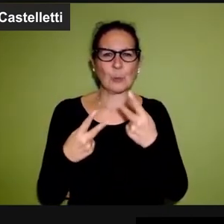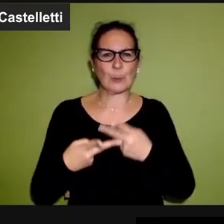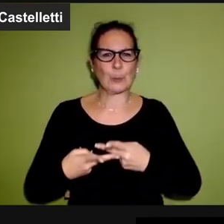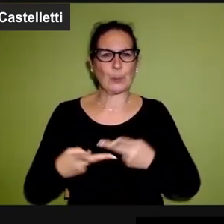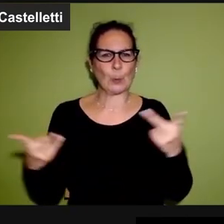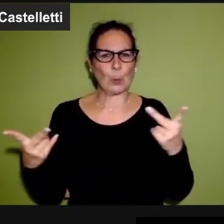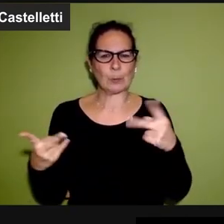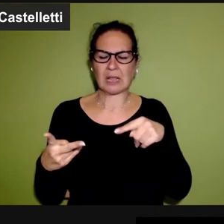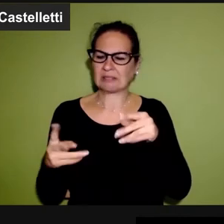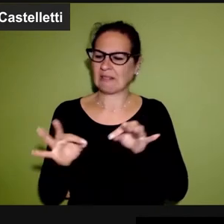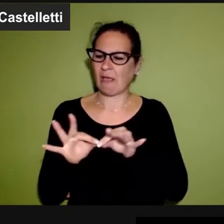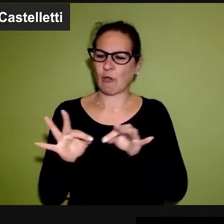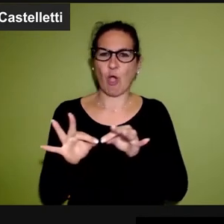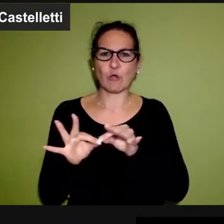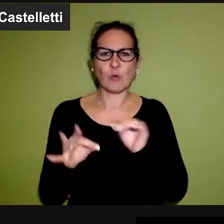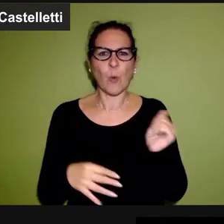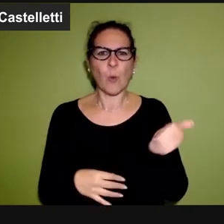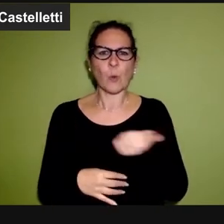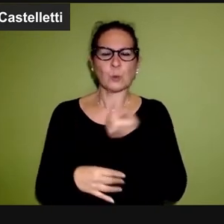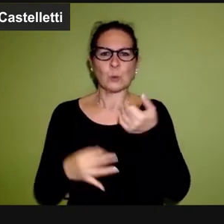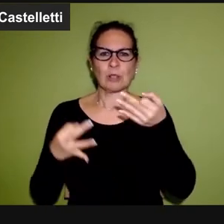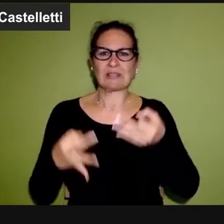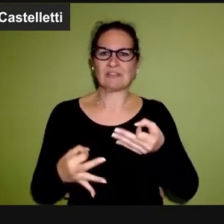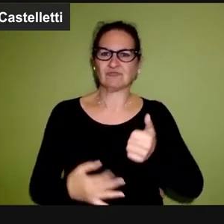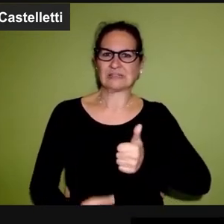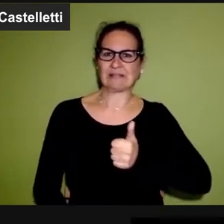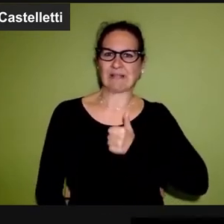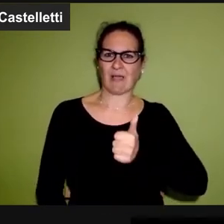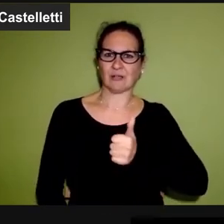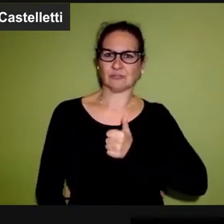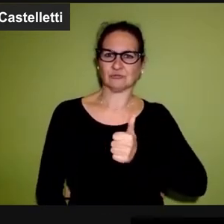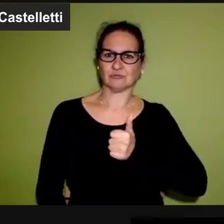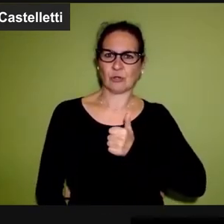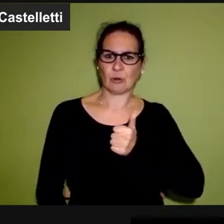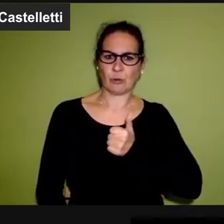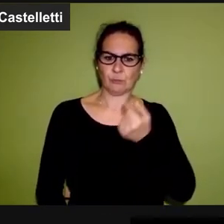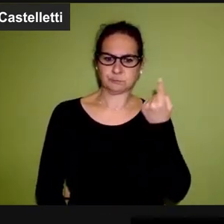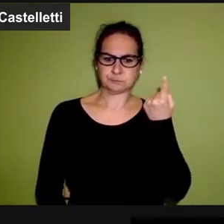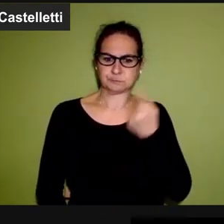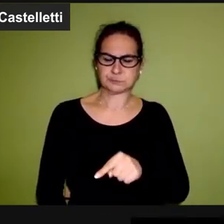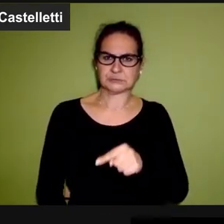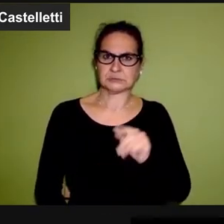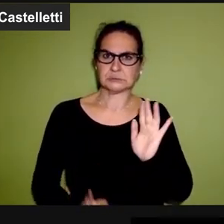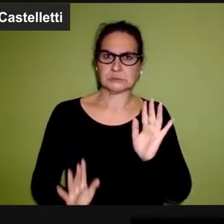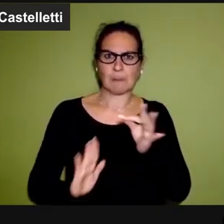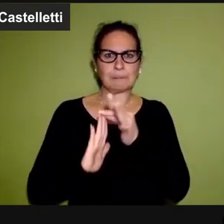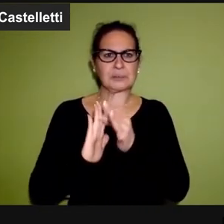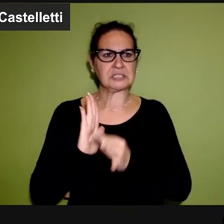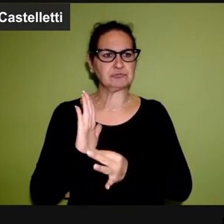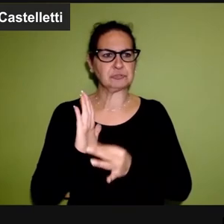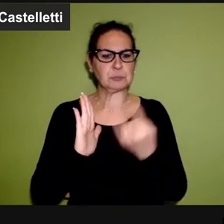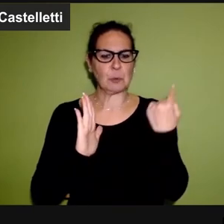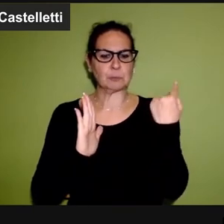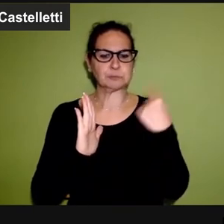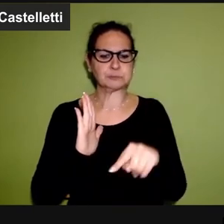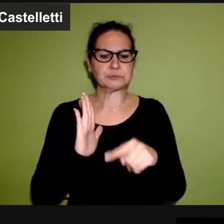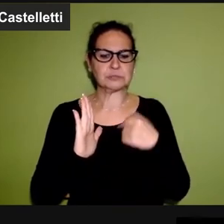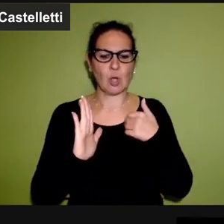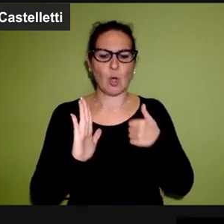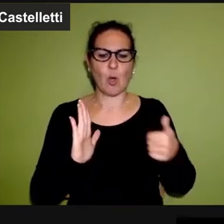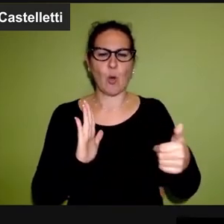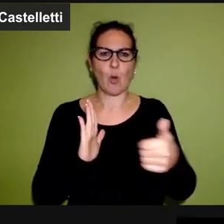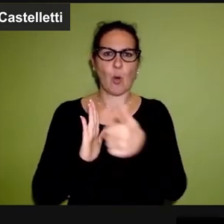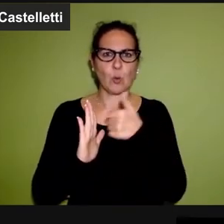discussione pubblica, c'è l'unanimità su questo principio. Basterebbe questo principio che dice che sul proprio fine vita